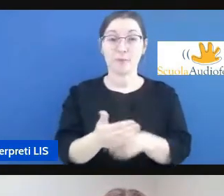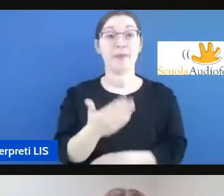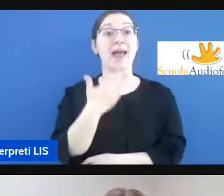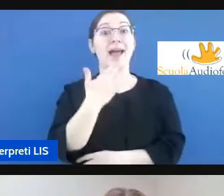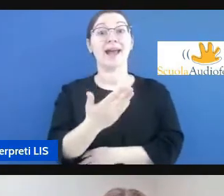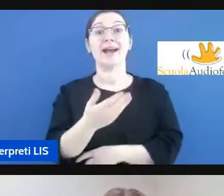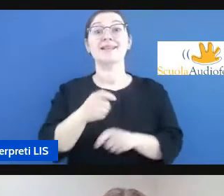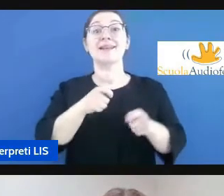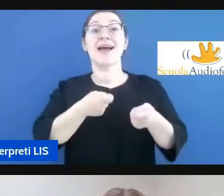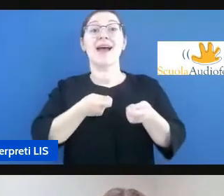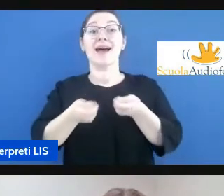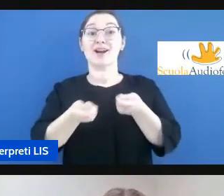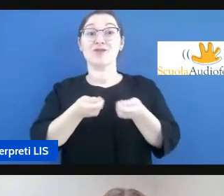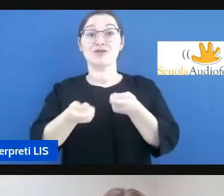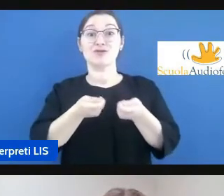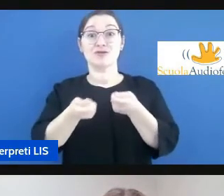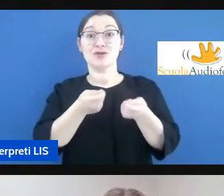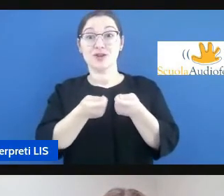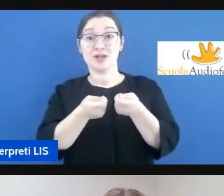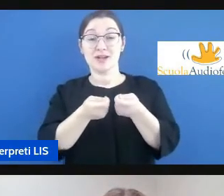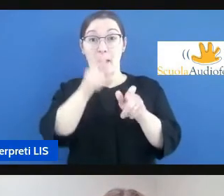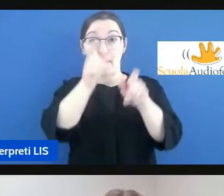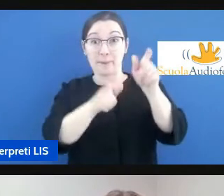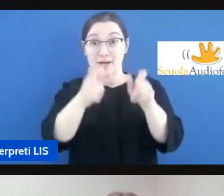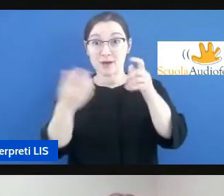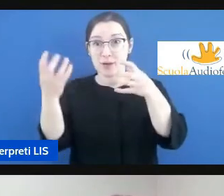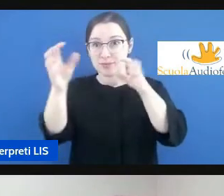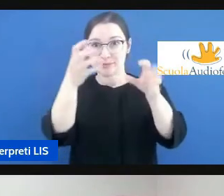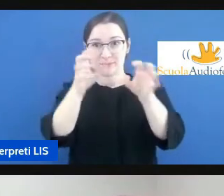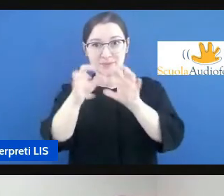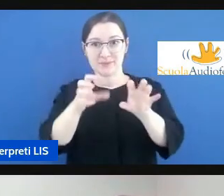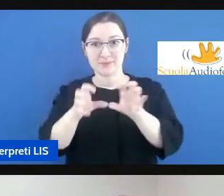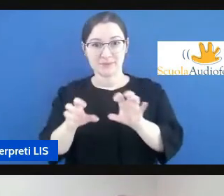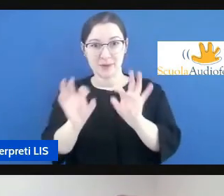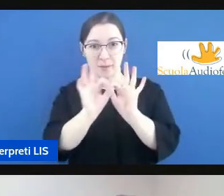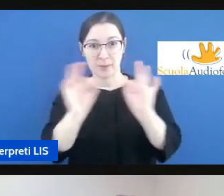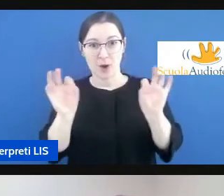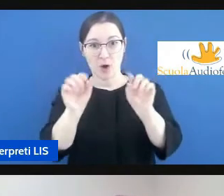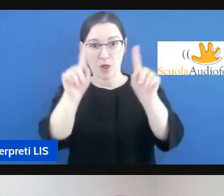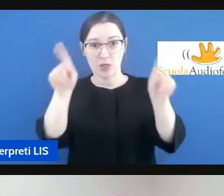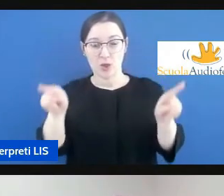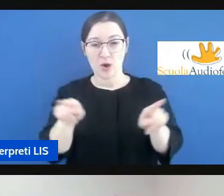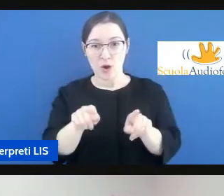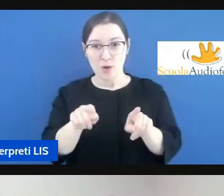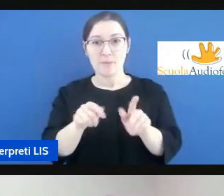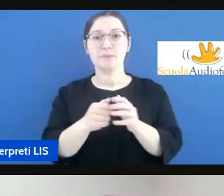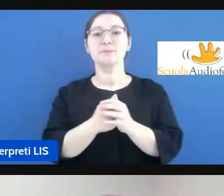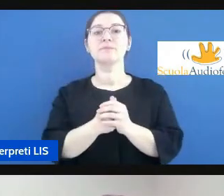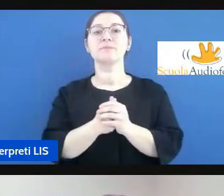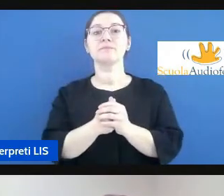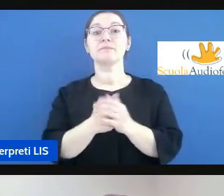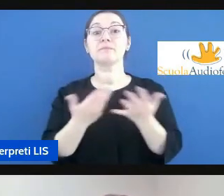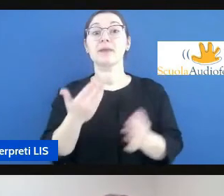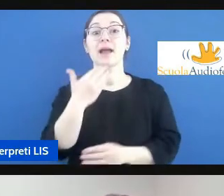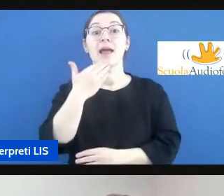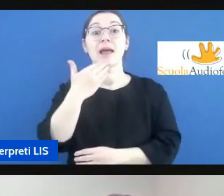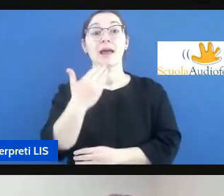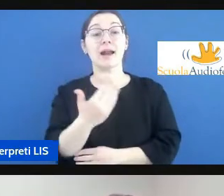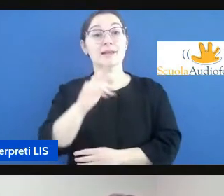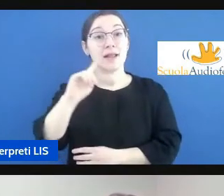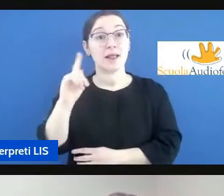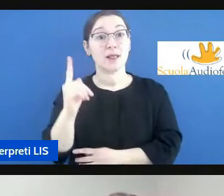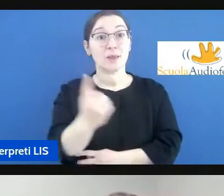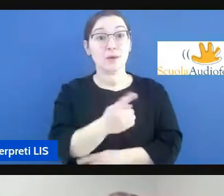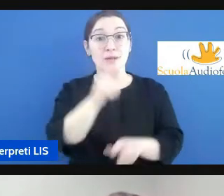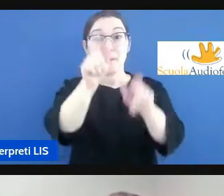inserendo tutte le persone coinvolte in questo incontro e naturalmente grazie a tutte le persone che hanno